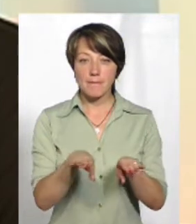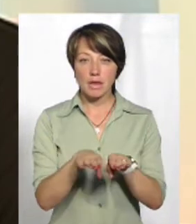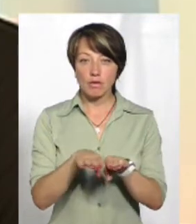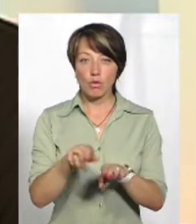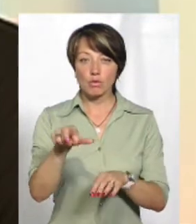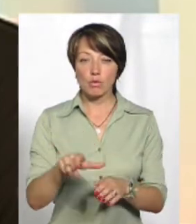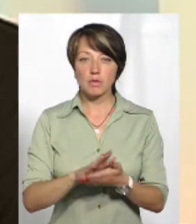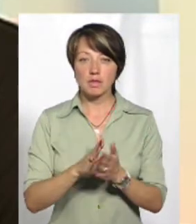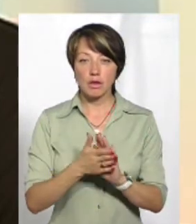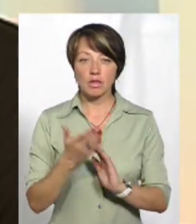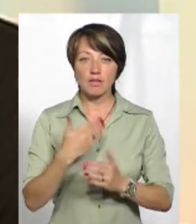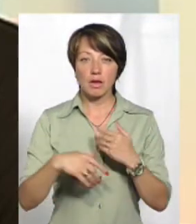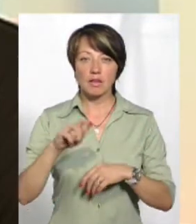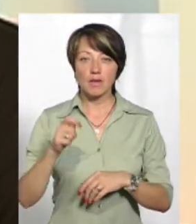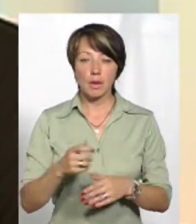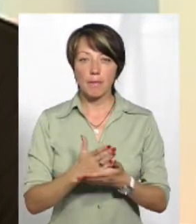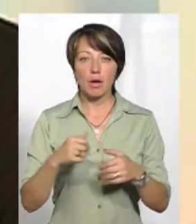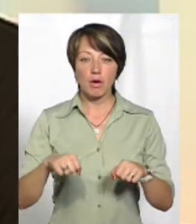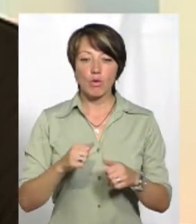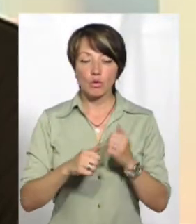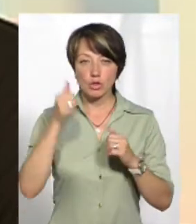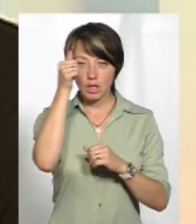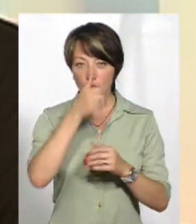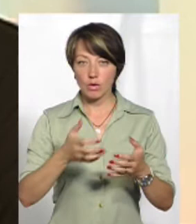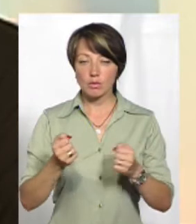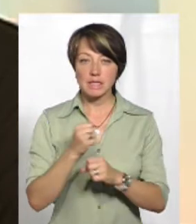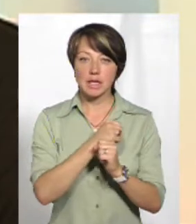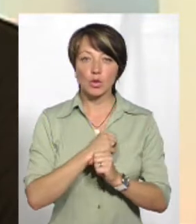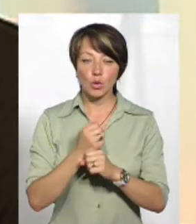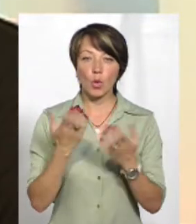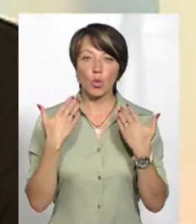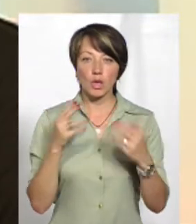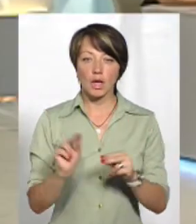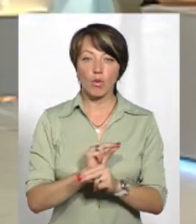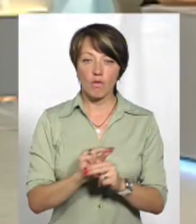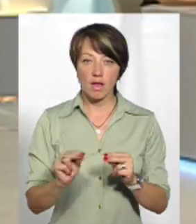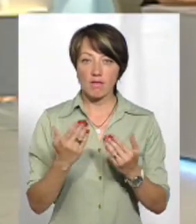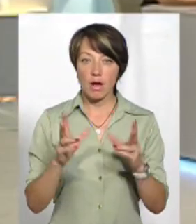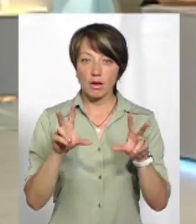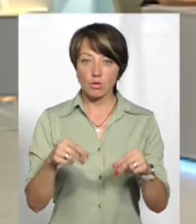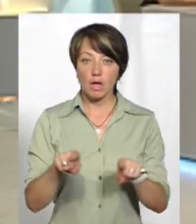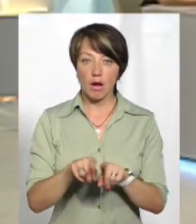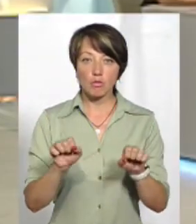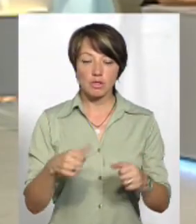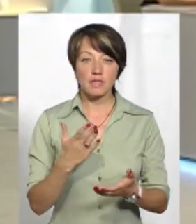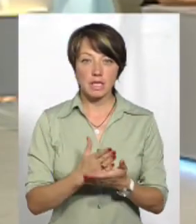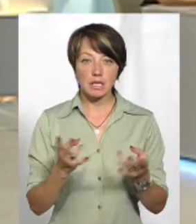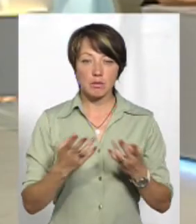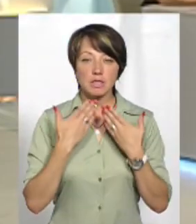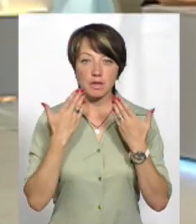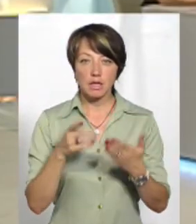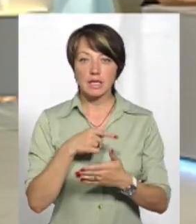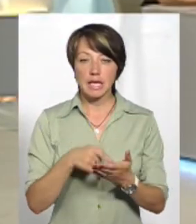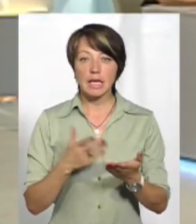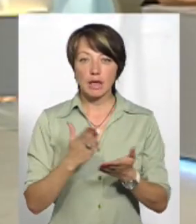особи, яка має статус інваліда війни, має право кожний рік отримати санаторне курортне лікування. Тобто ви гарантуєте, що така можливість є? Треба тільки